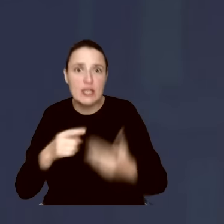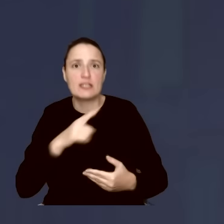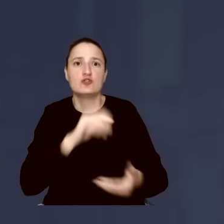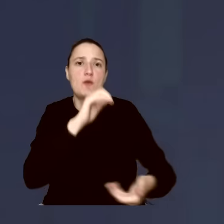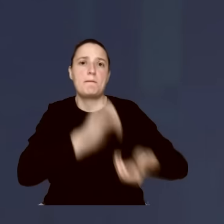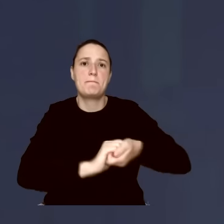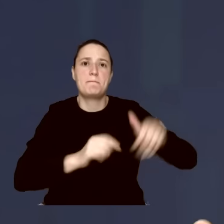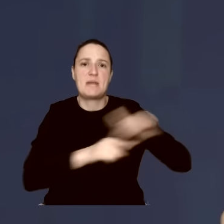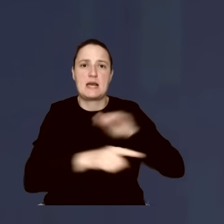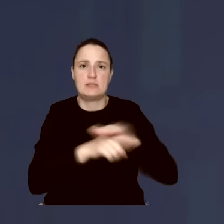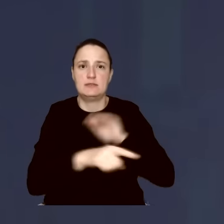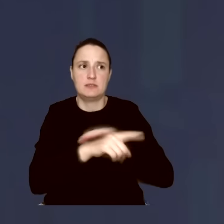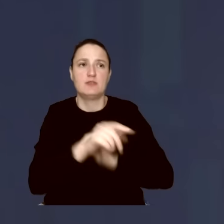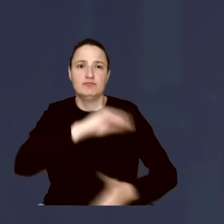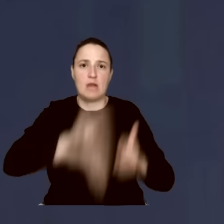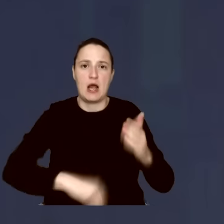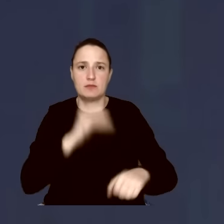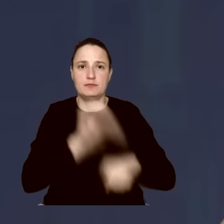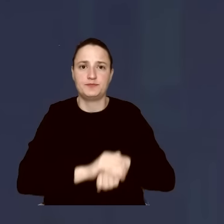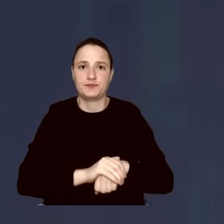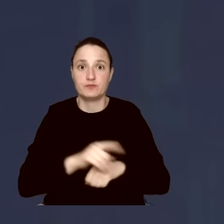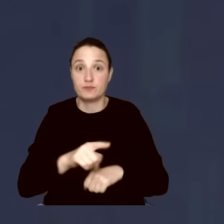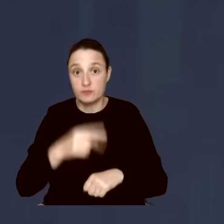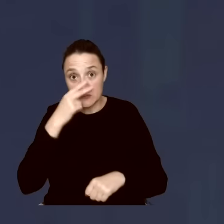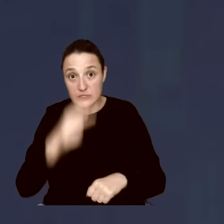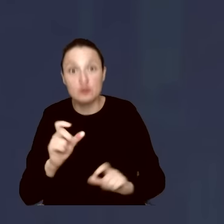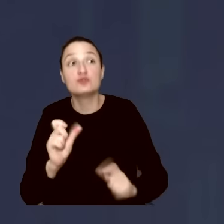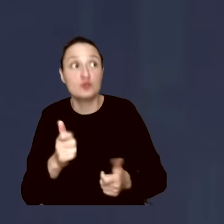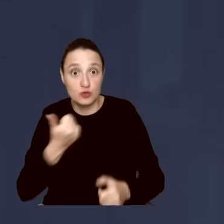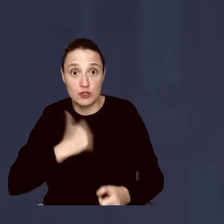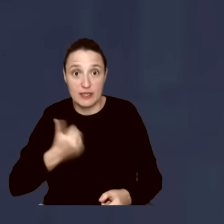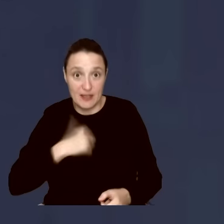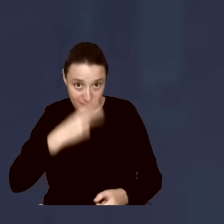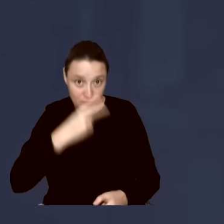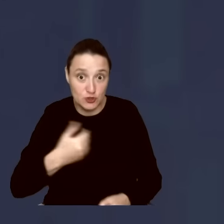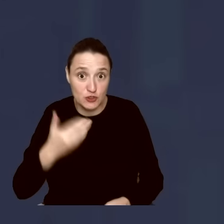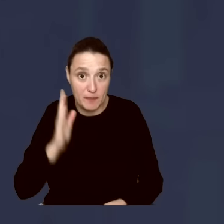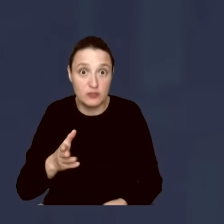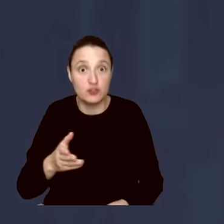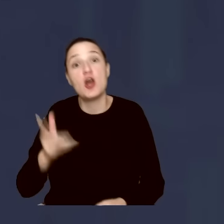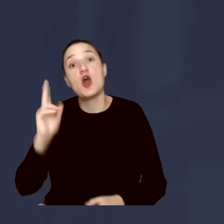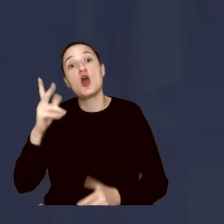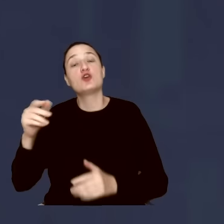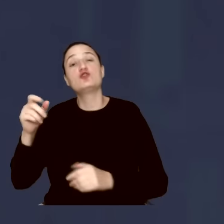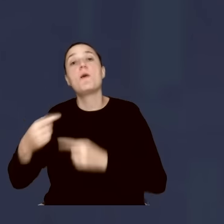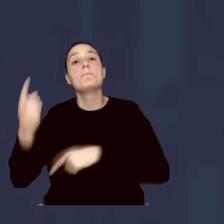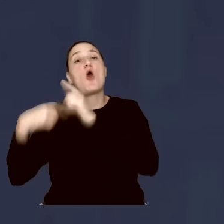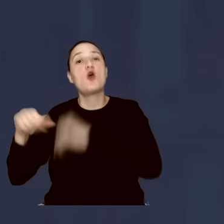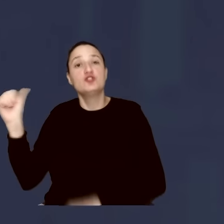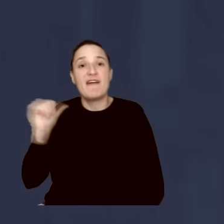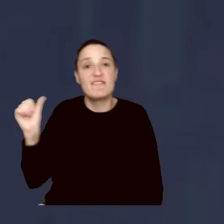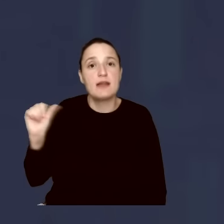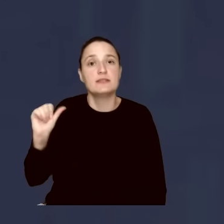zobaczyć, co nas czeka, jak ci inżynierowie z maczetą z Afganistanu, czy z nożami